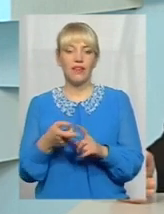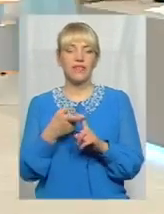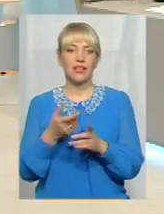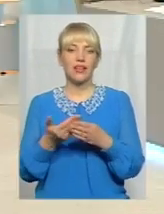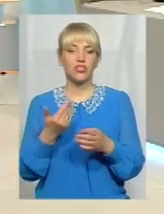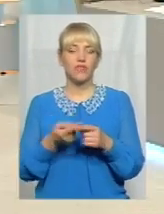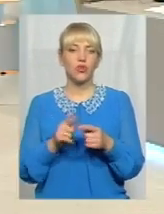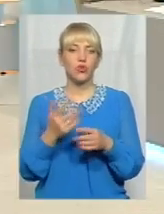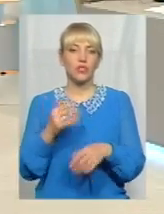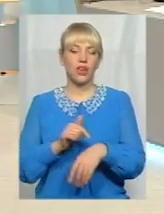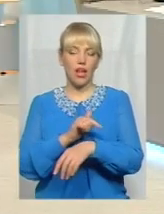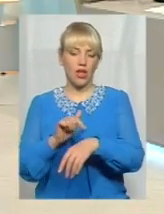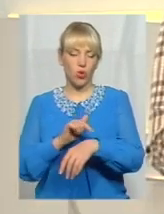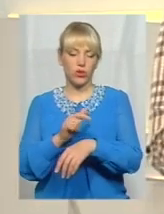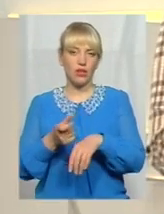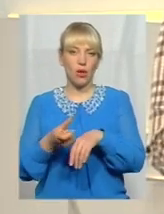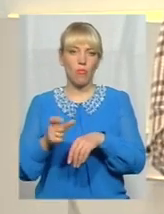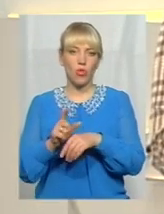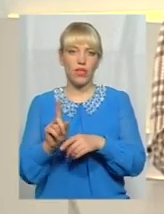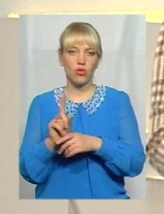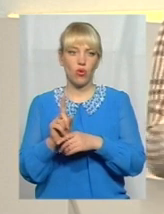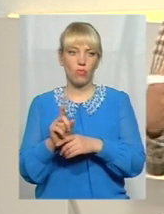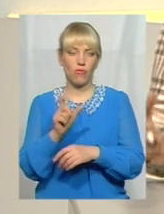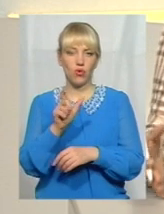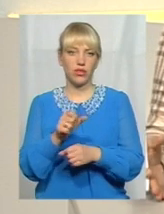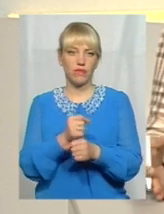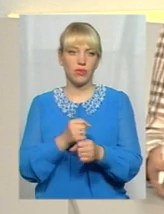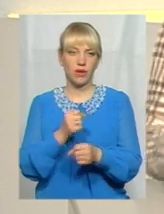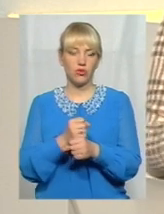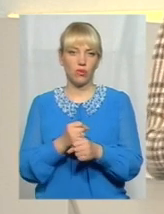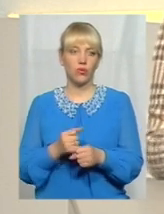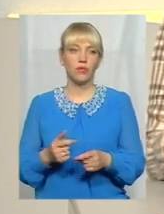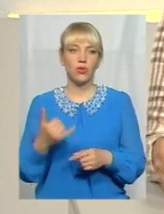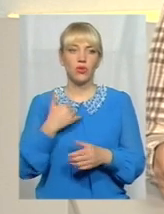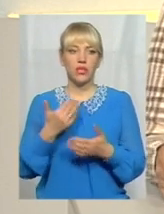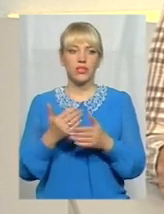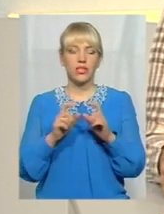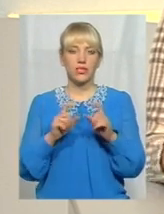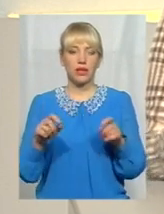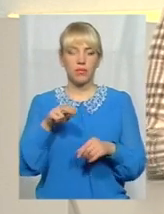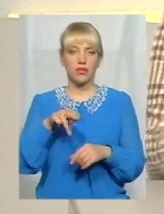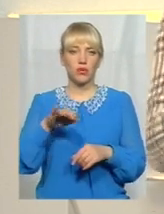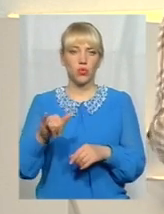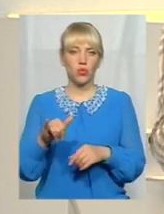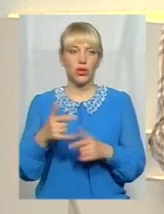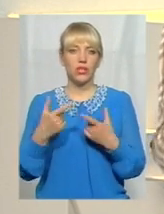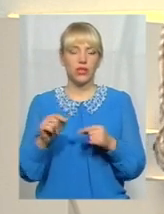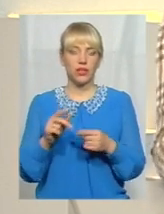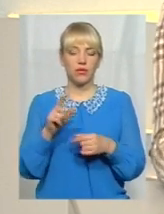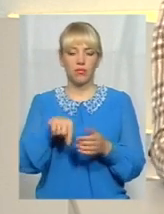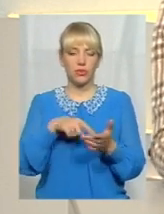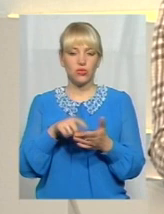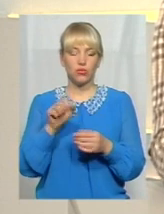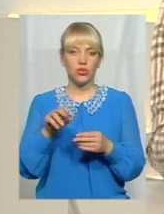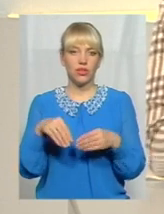годин людина понад норму відпрацьовує. В нас є заклади профтехосвіти, де місто може давати